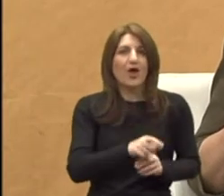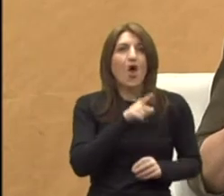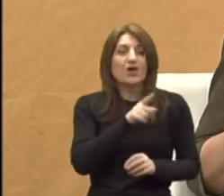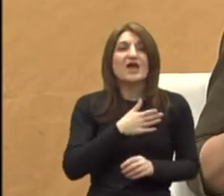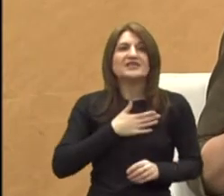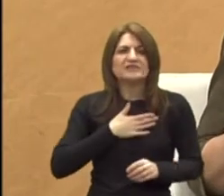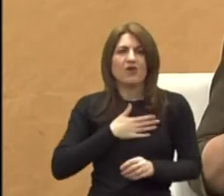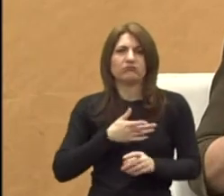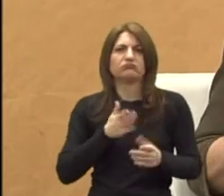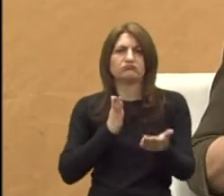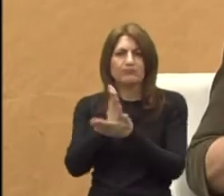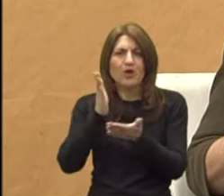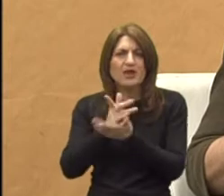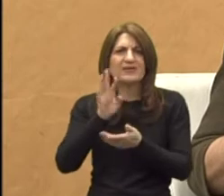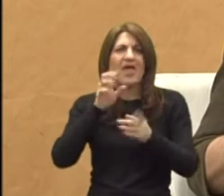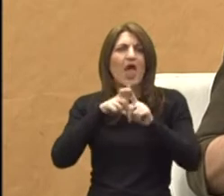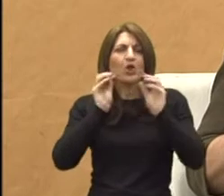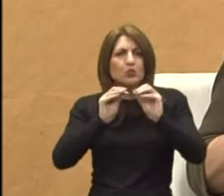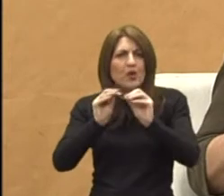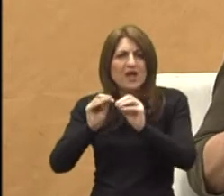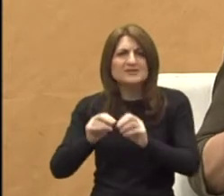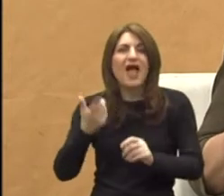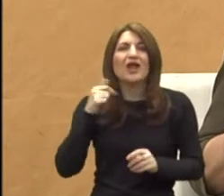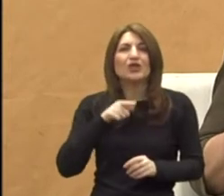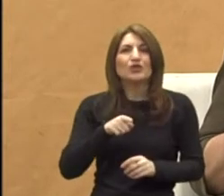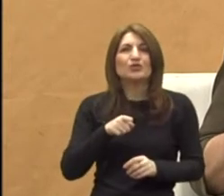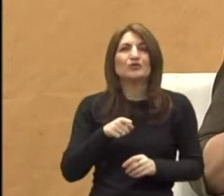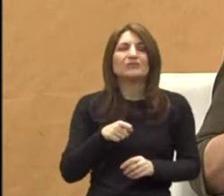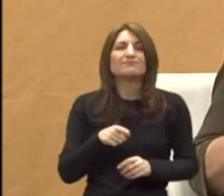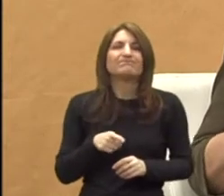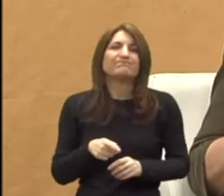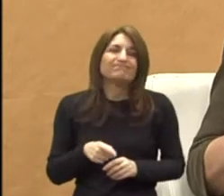prolaze, ali prolaze relativno